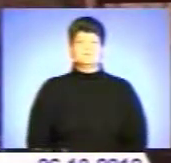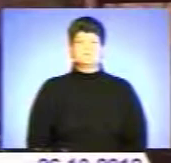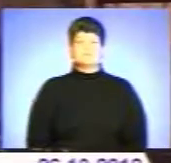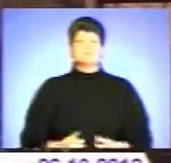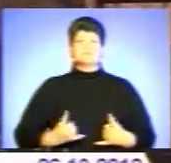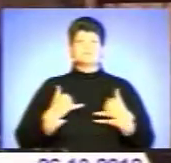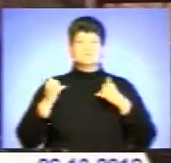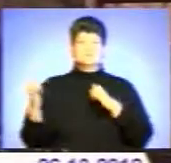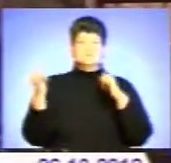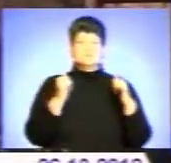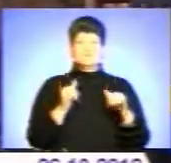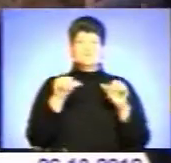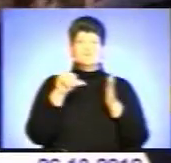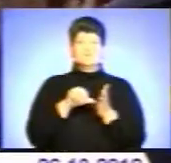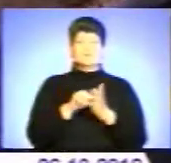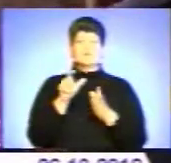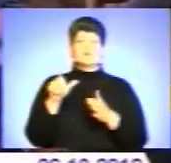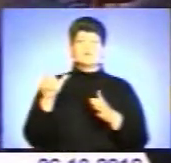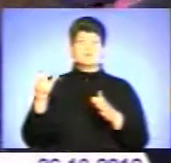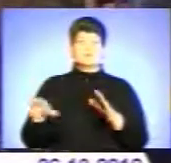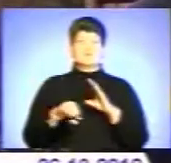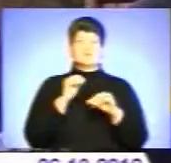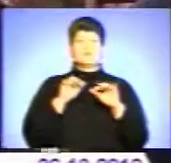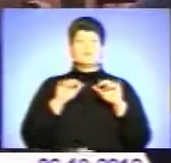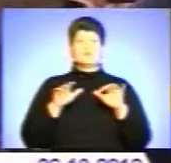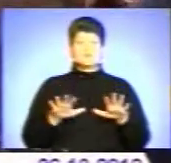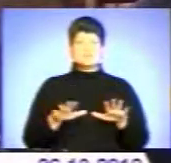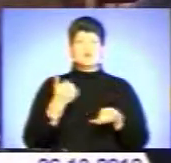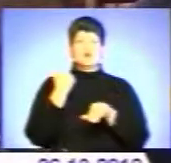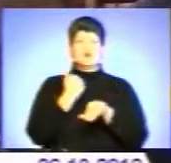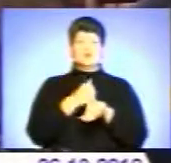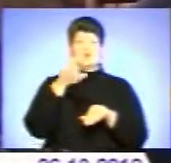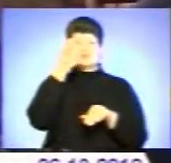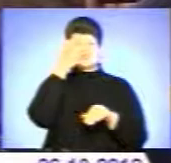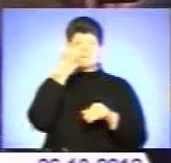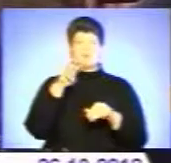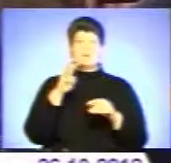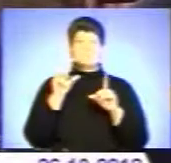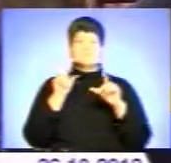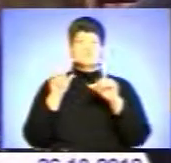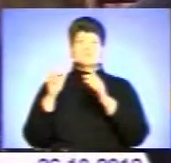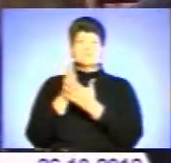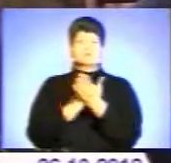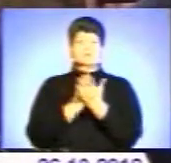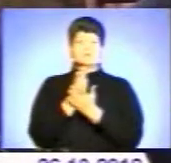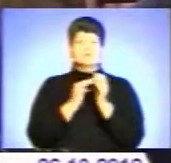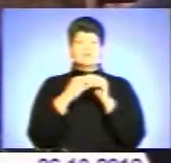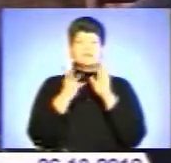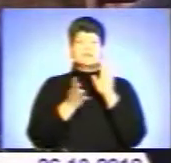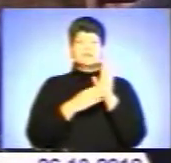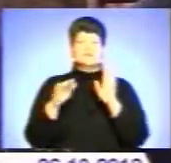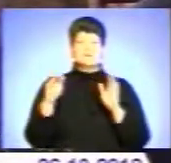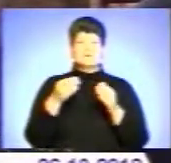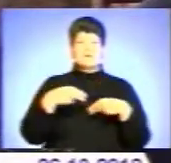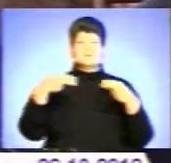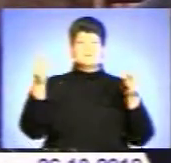забезпечення участі громадян у виборчому процесі головою Державної міграційної служби 19 жовтня